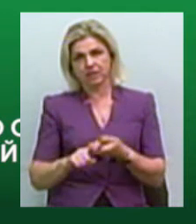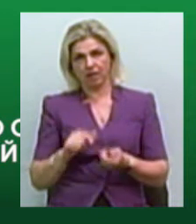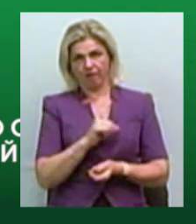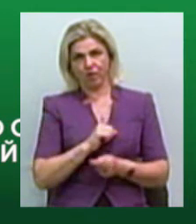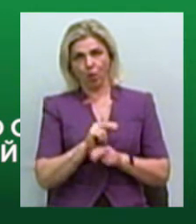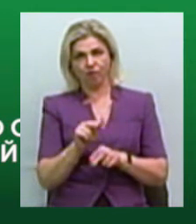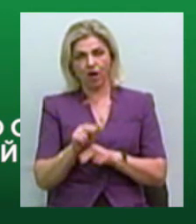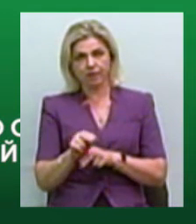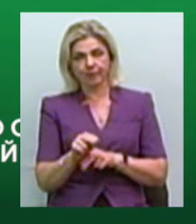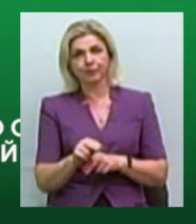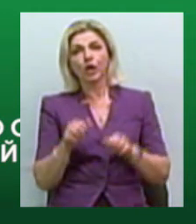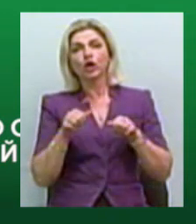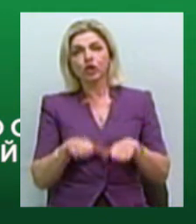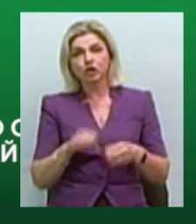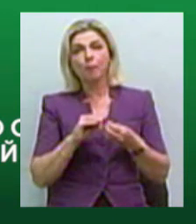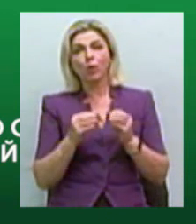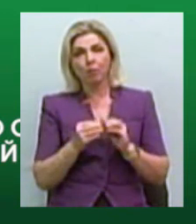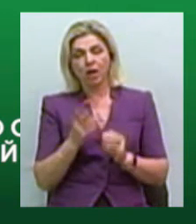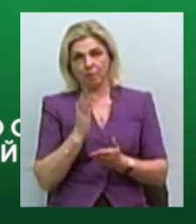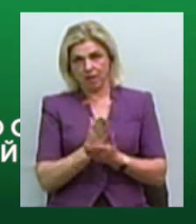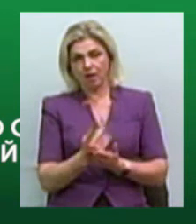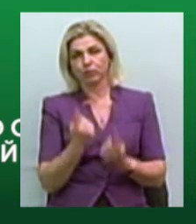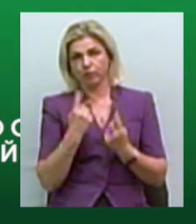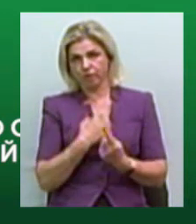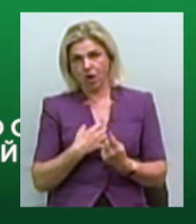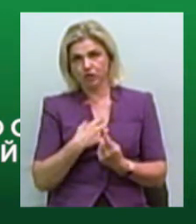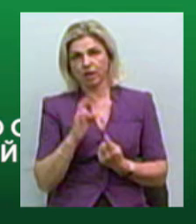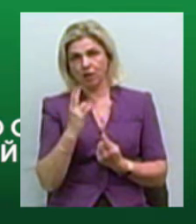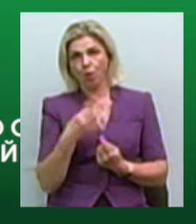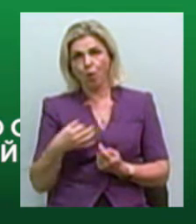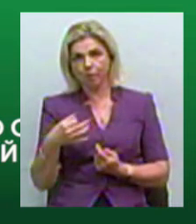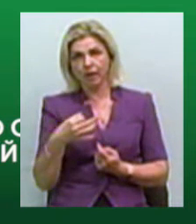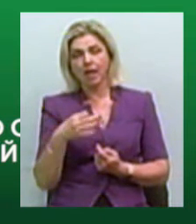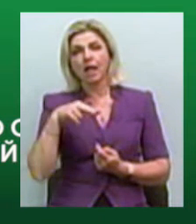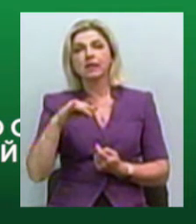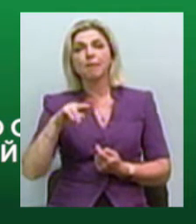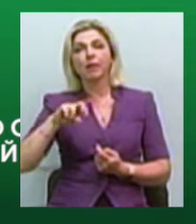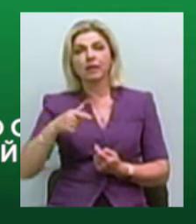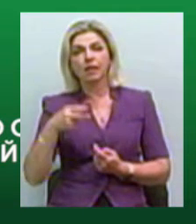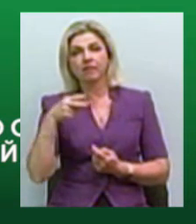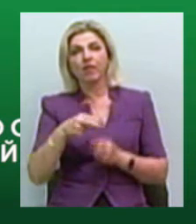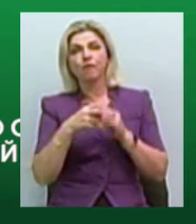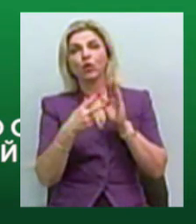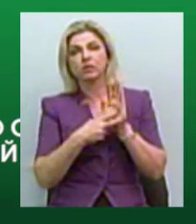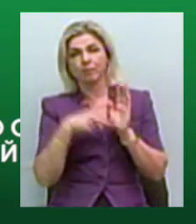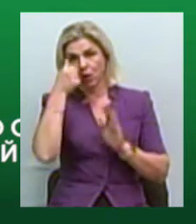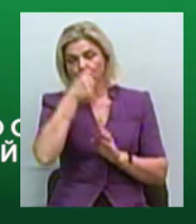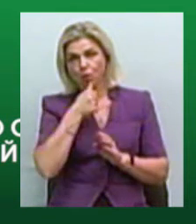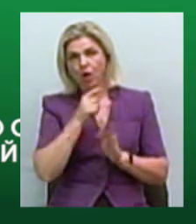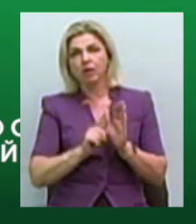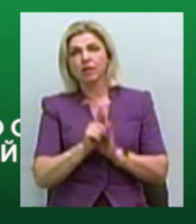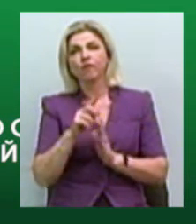З метою вирішення цієї проблеми у нас в Миколаївській області з липня 2018 року впроваджується проєкт